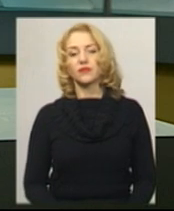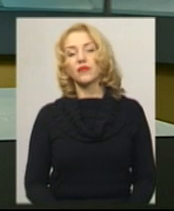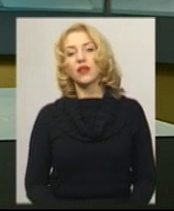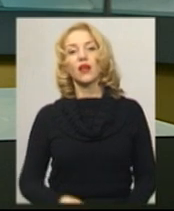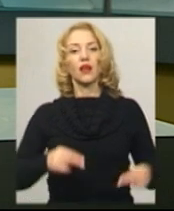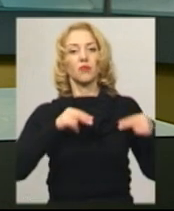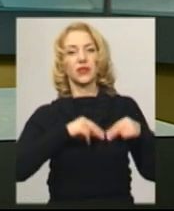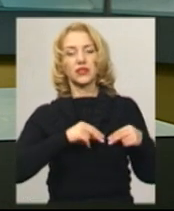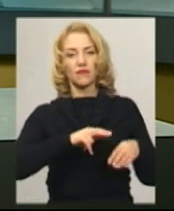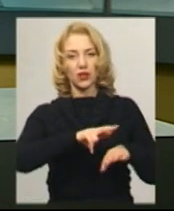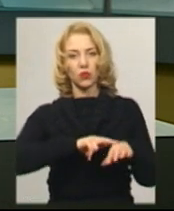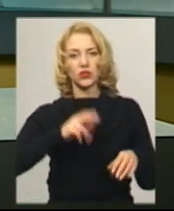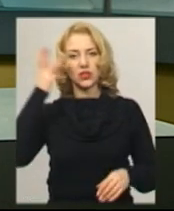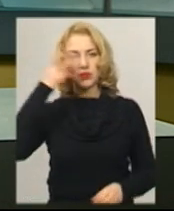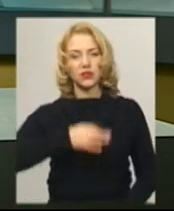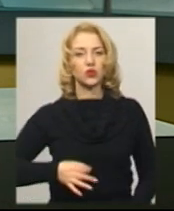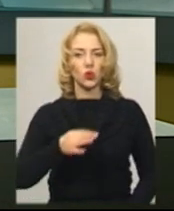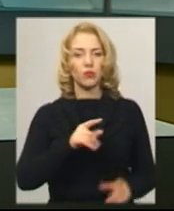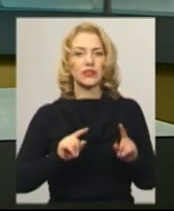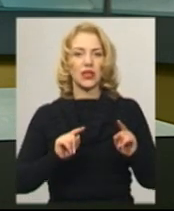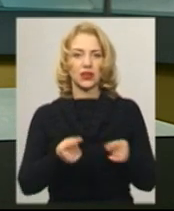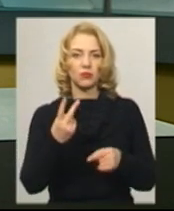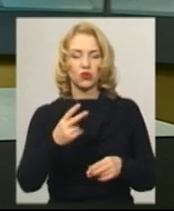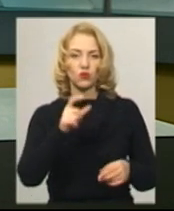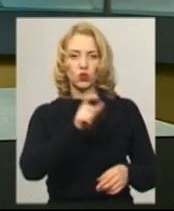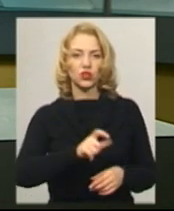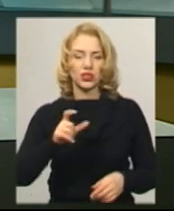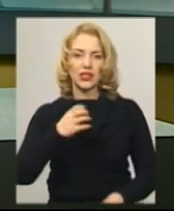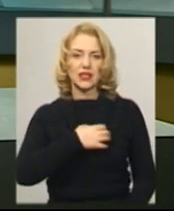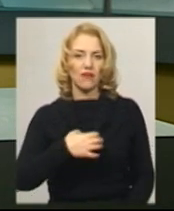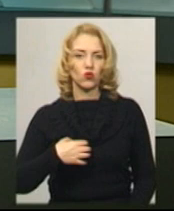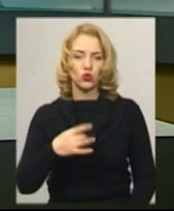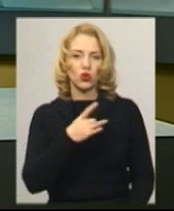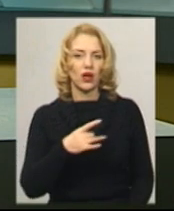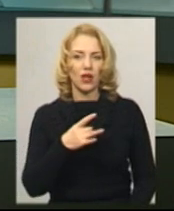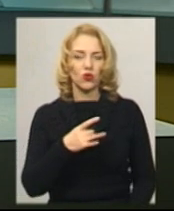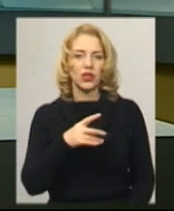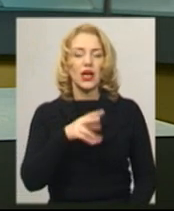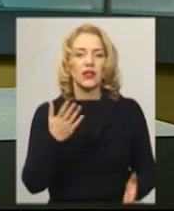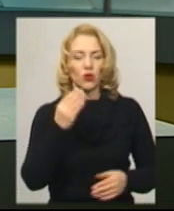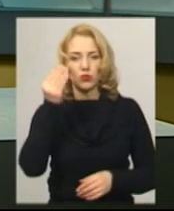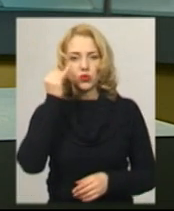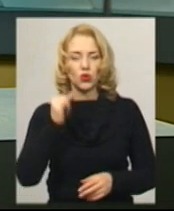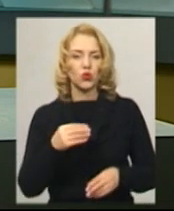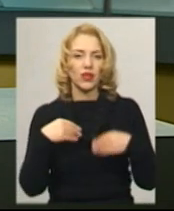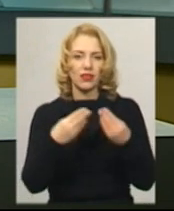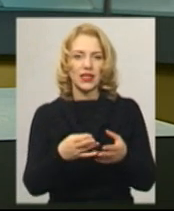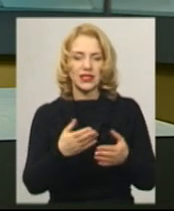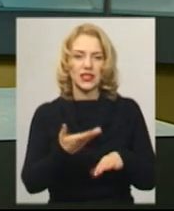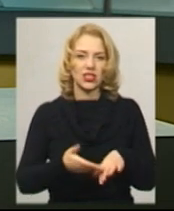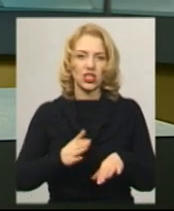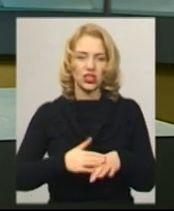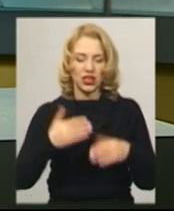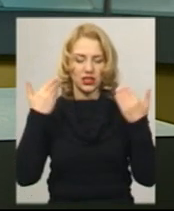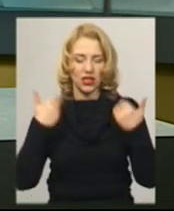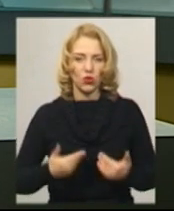Працівники поліції Хмельницької області затримали двох жителів Славутського району, яких підозрюють у нанесенні тяжких тілесних